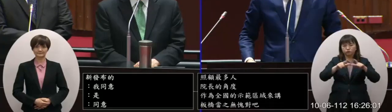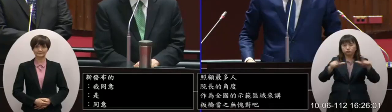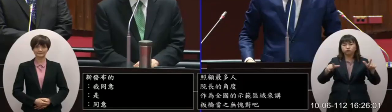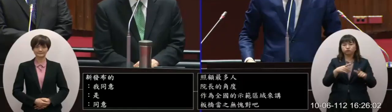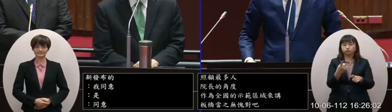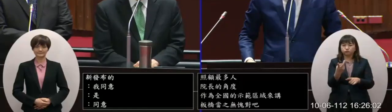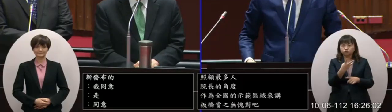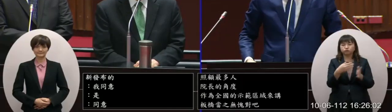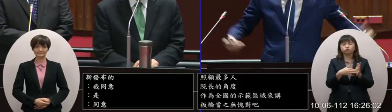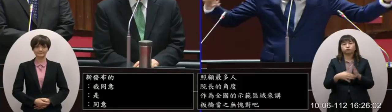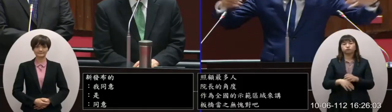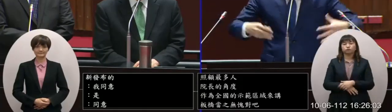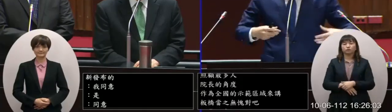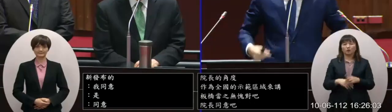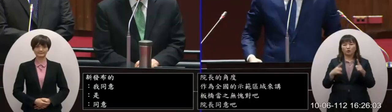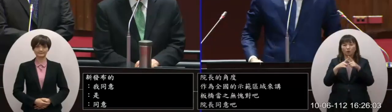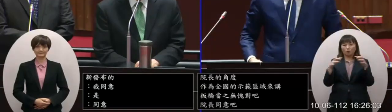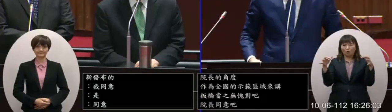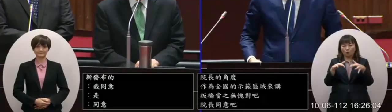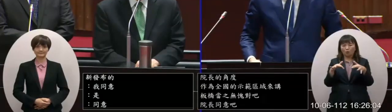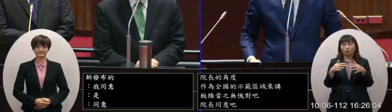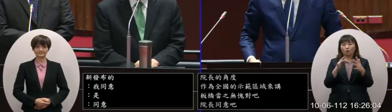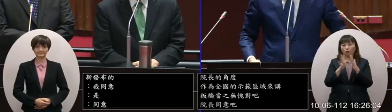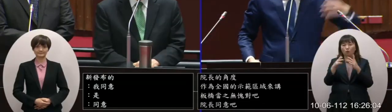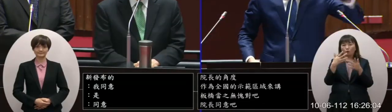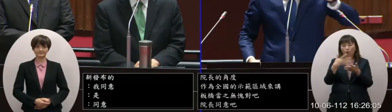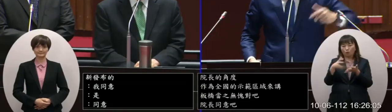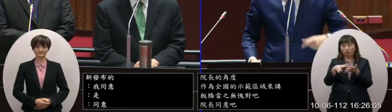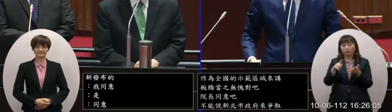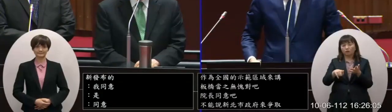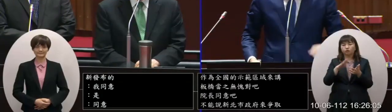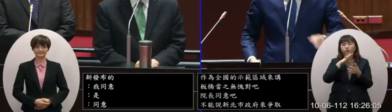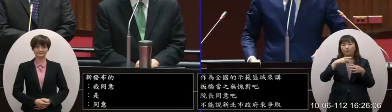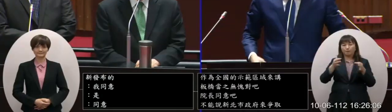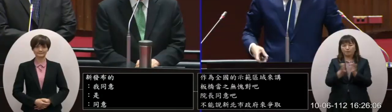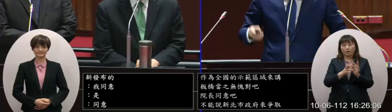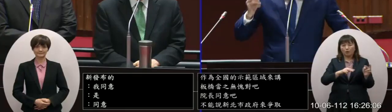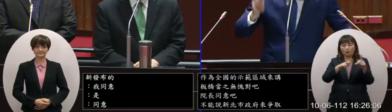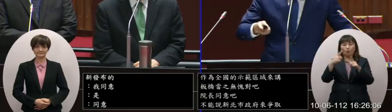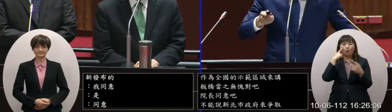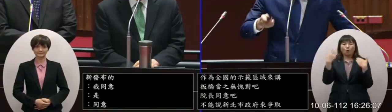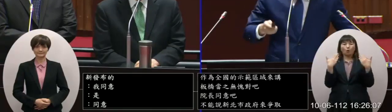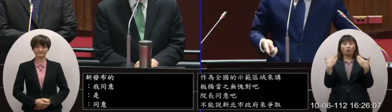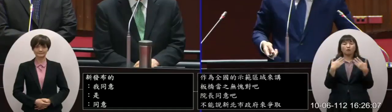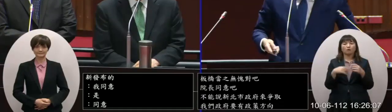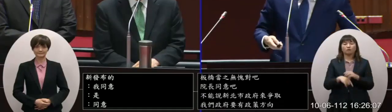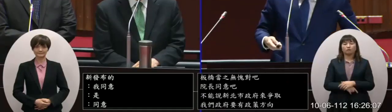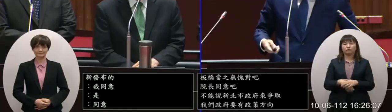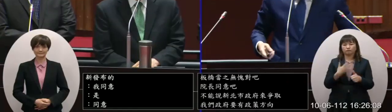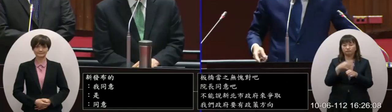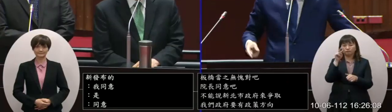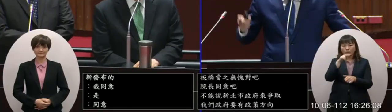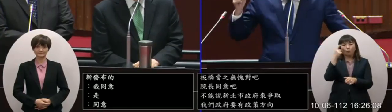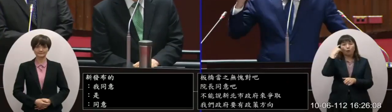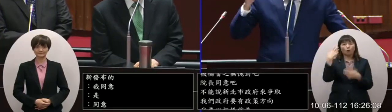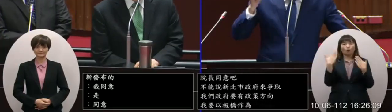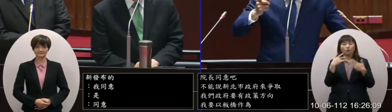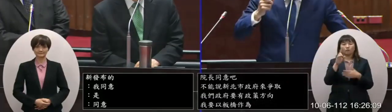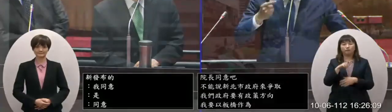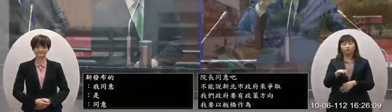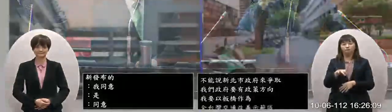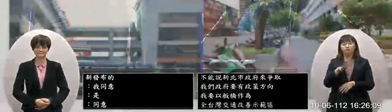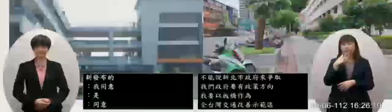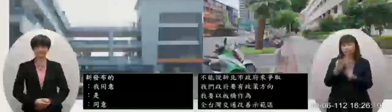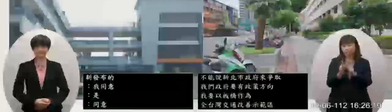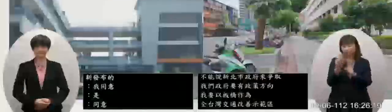路人口集中在那個地方做起來很快民眾有感我給你看一個有感的東西這是